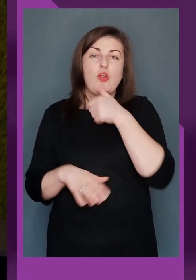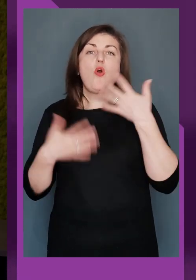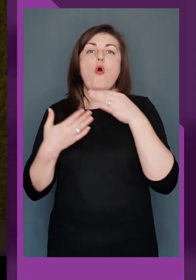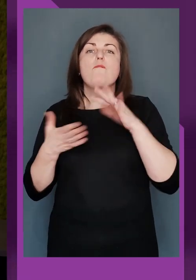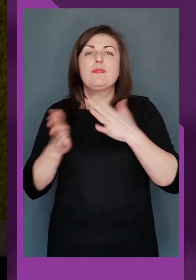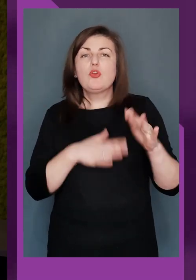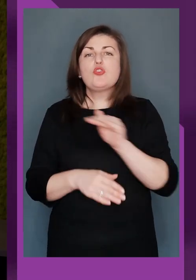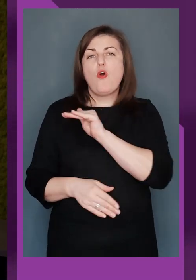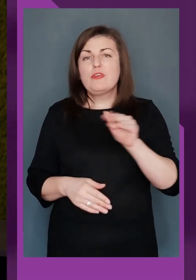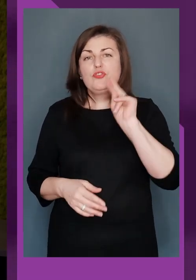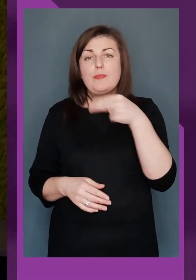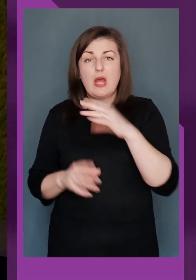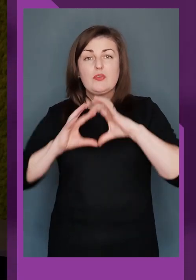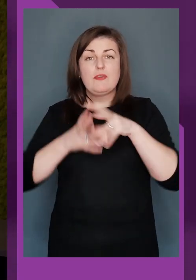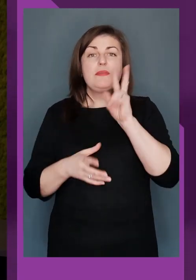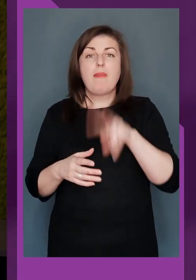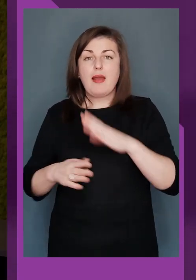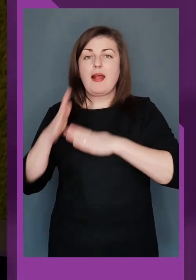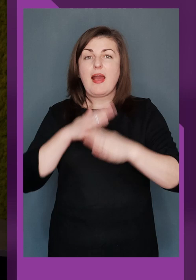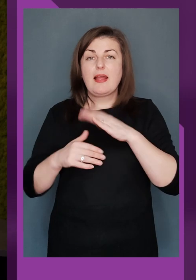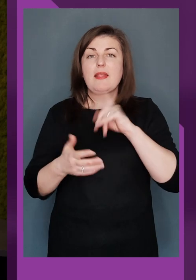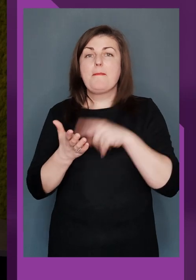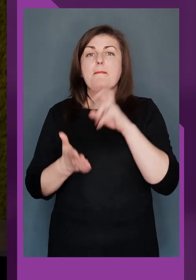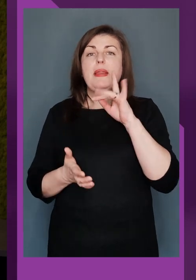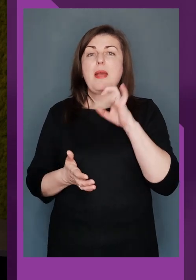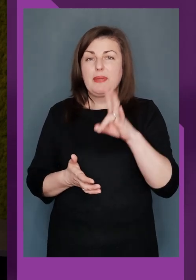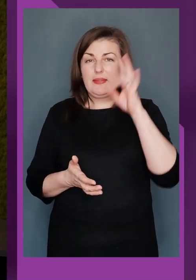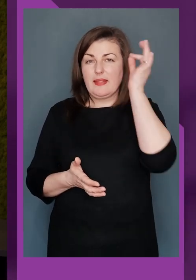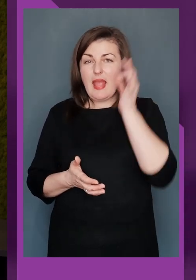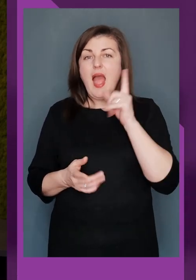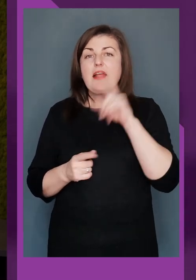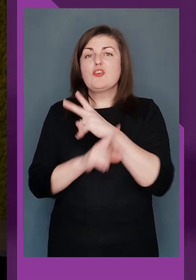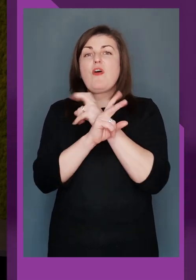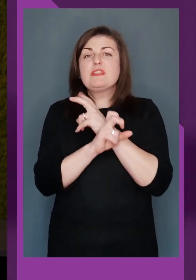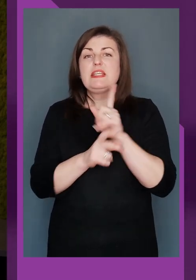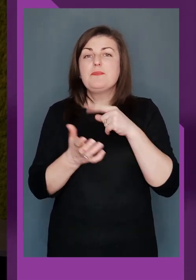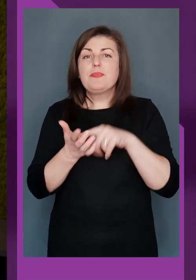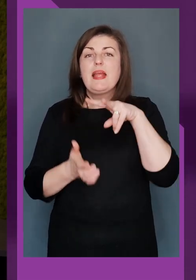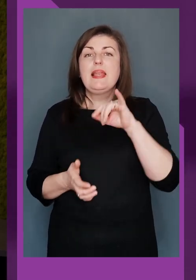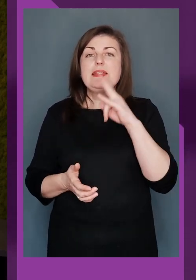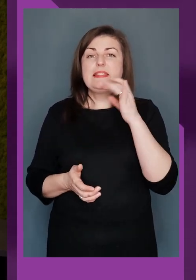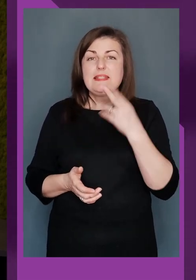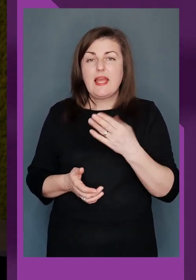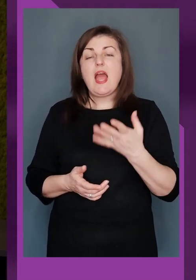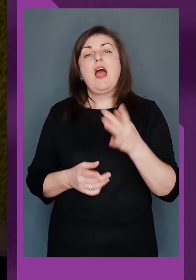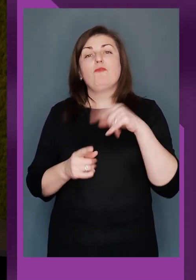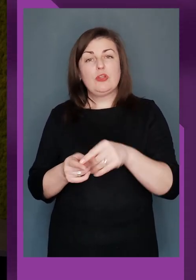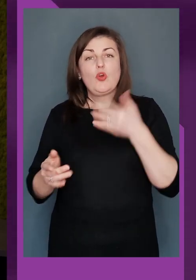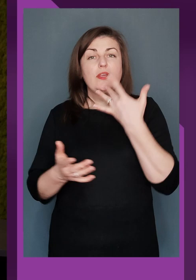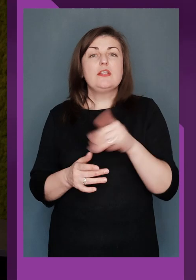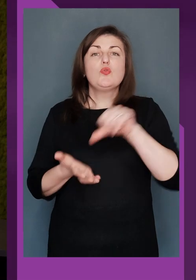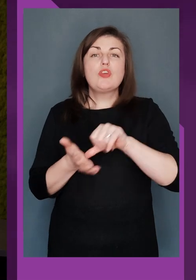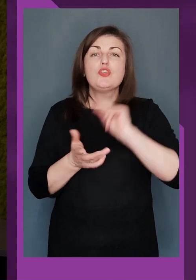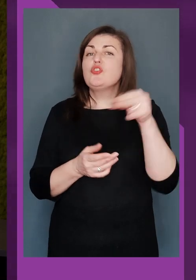відбулися офіційні чемпіонати світу з пара карате в Бремені німецькому, а також в австрійському лінці. І відтоді